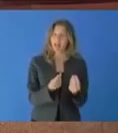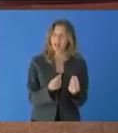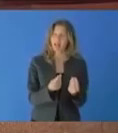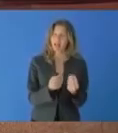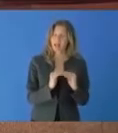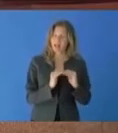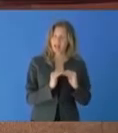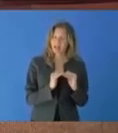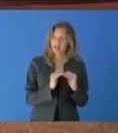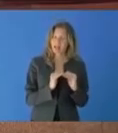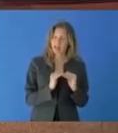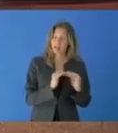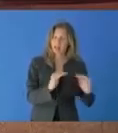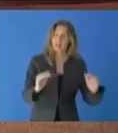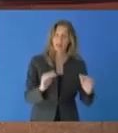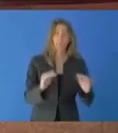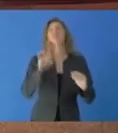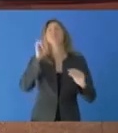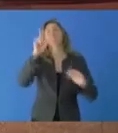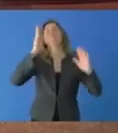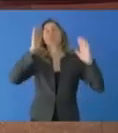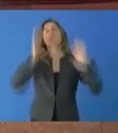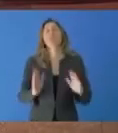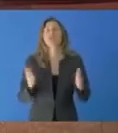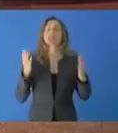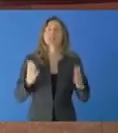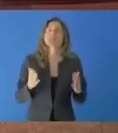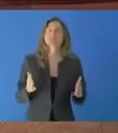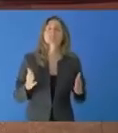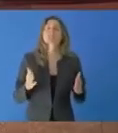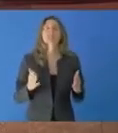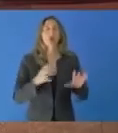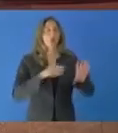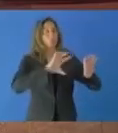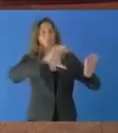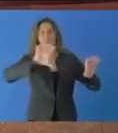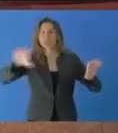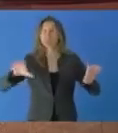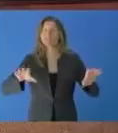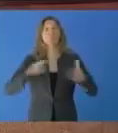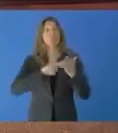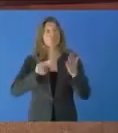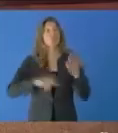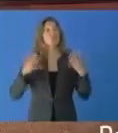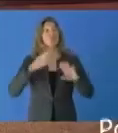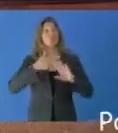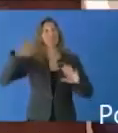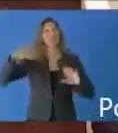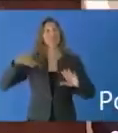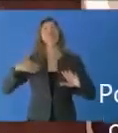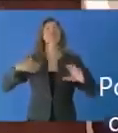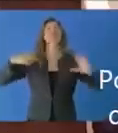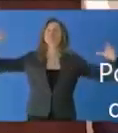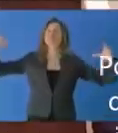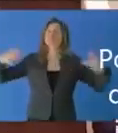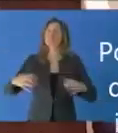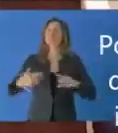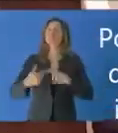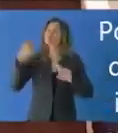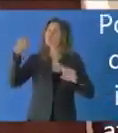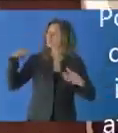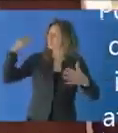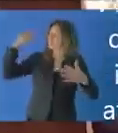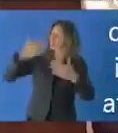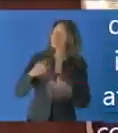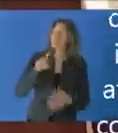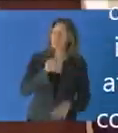terre. Par conséquent, le moment est venu pour construire'avenir de l'invité des États directement concernés par les traités signés